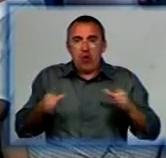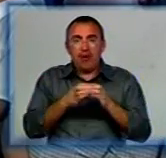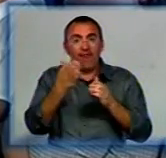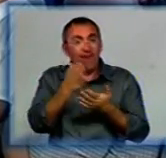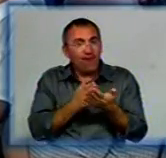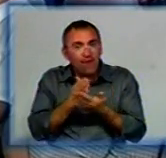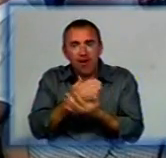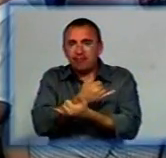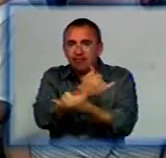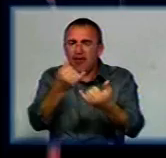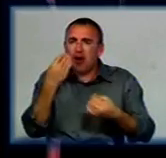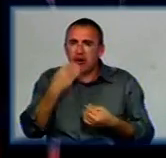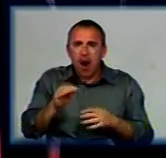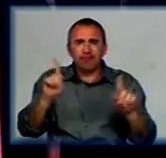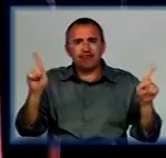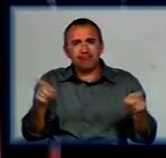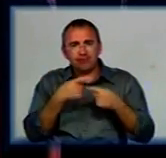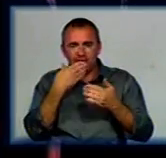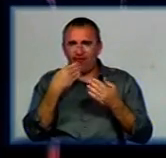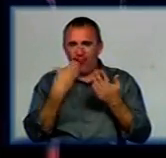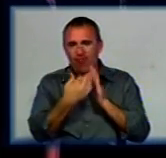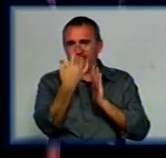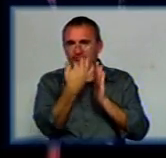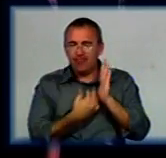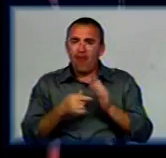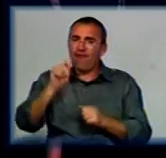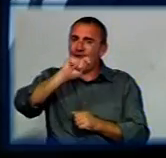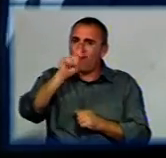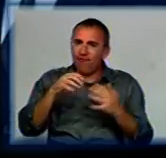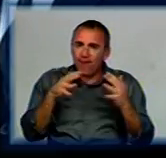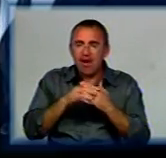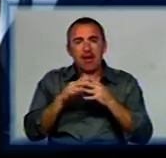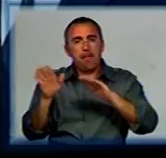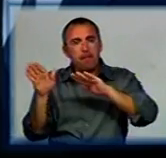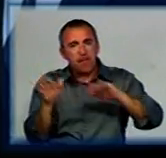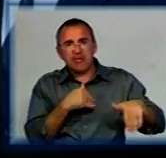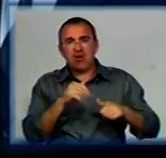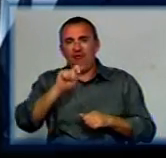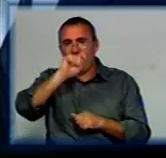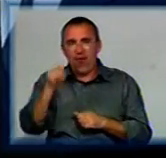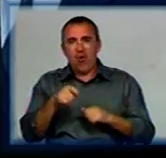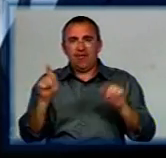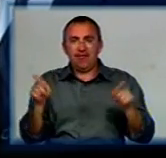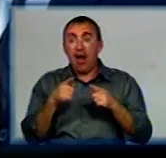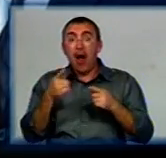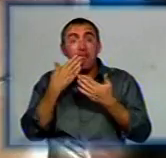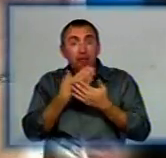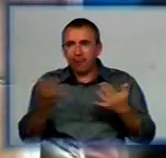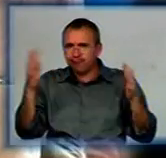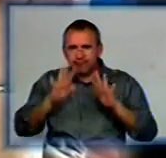ветерани виконали кращі твори зі свого репертуару. Звучали фронтові та післявоєнні пісні. Останню зал підспівував стоячи.